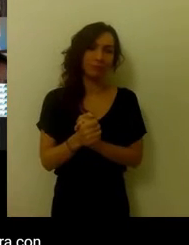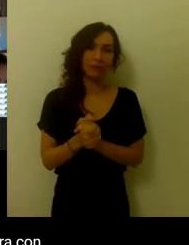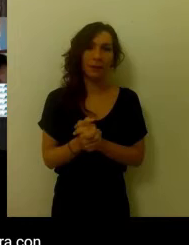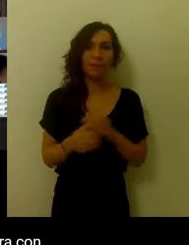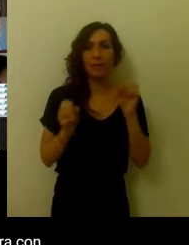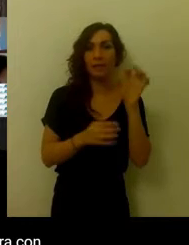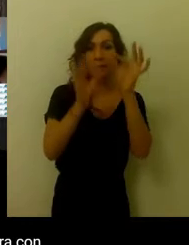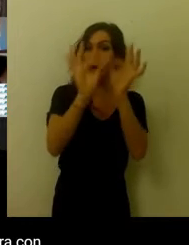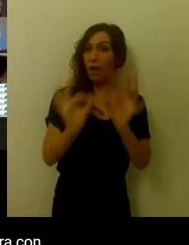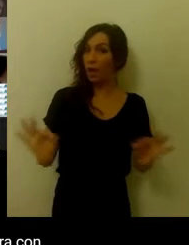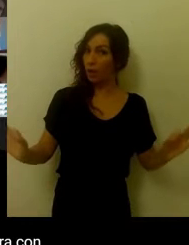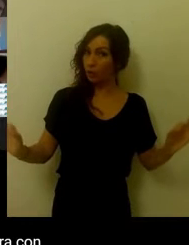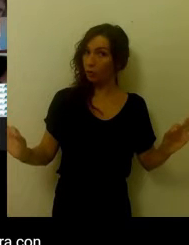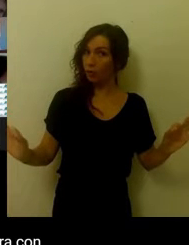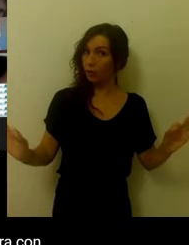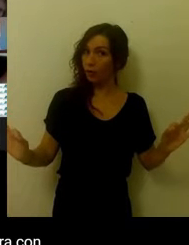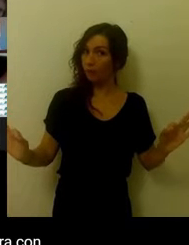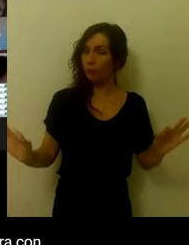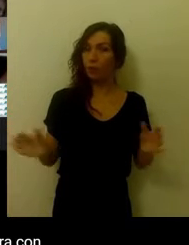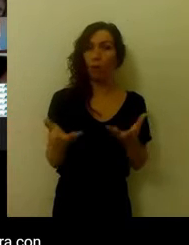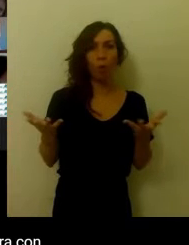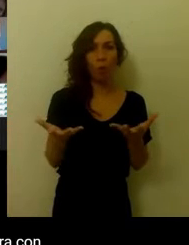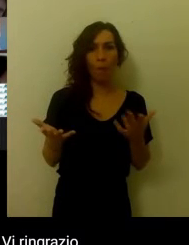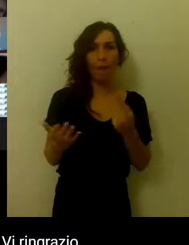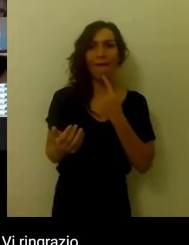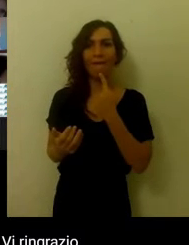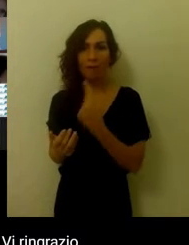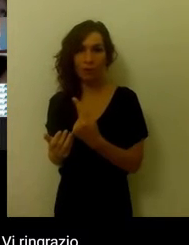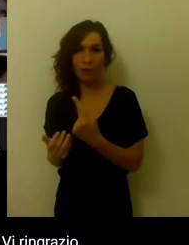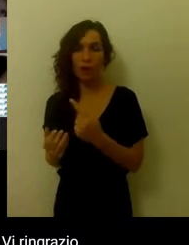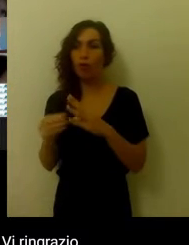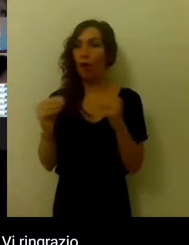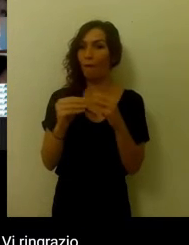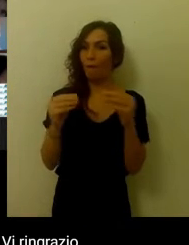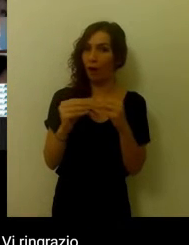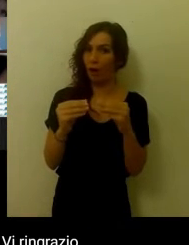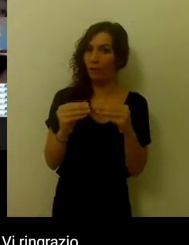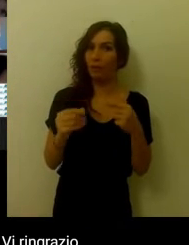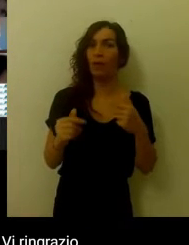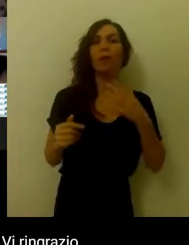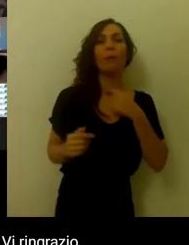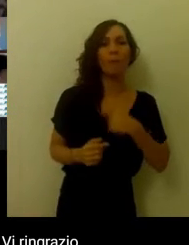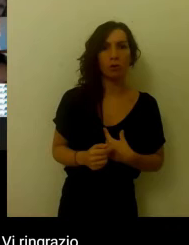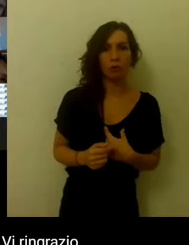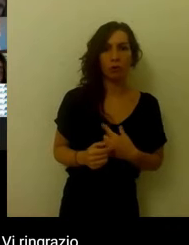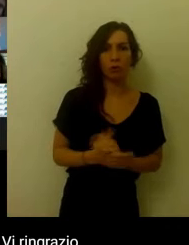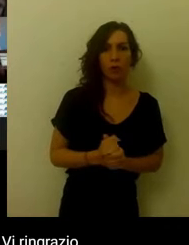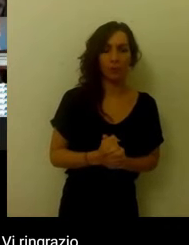Si educa con ciò che si dice, più ancora con ciò che si fa e ancora di più con ciò che si è.